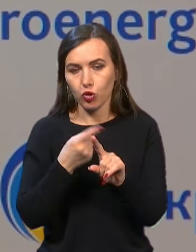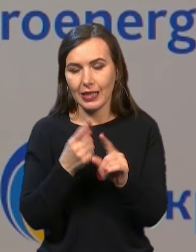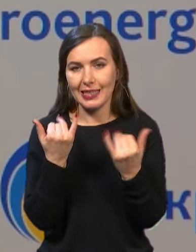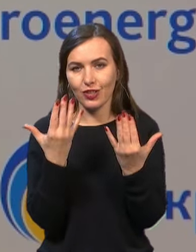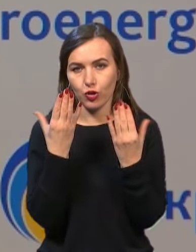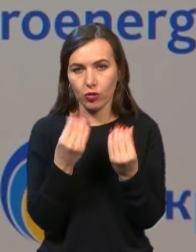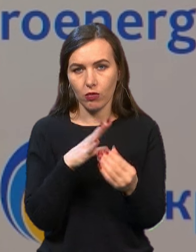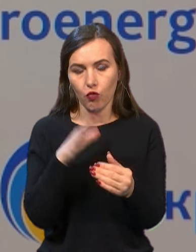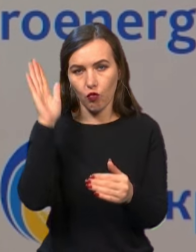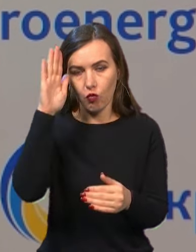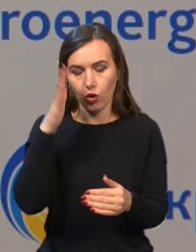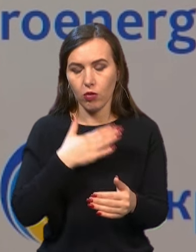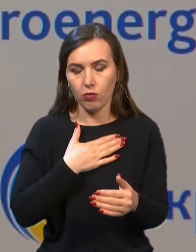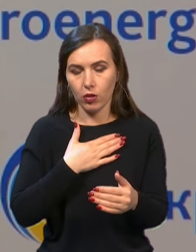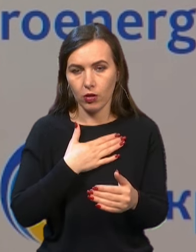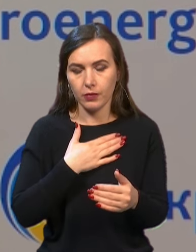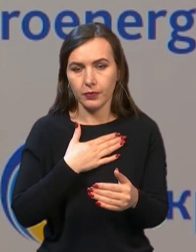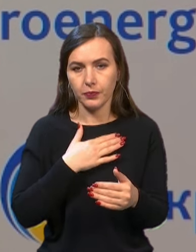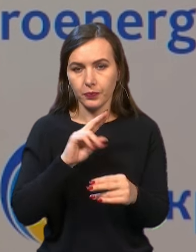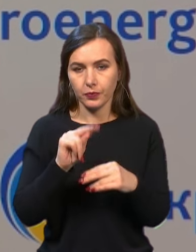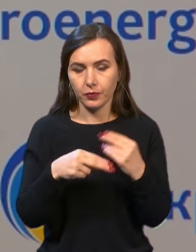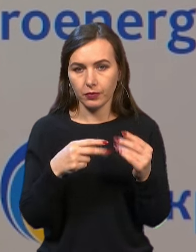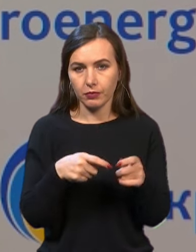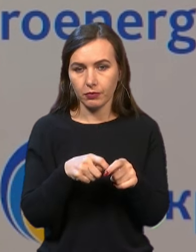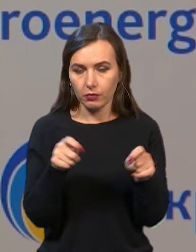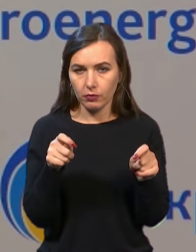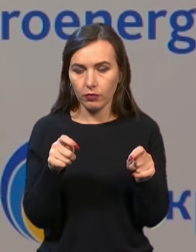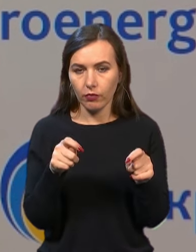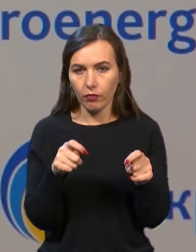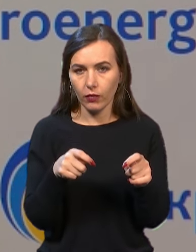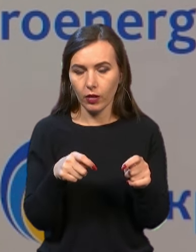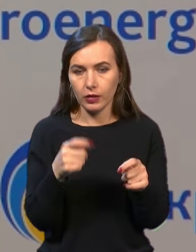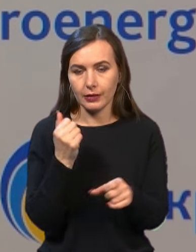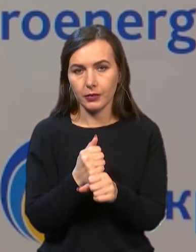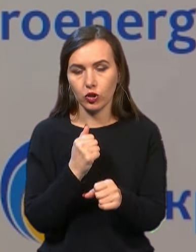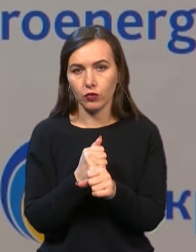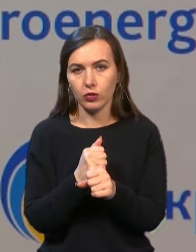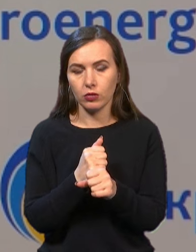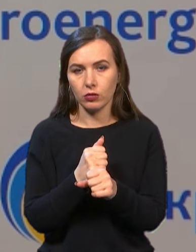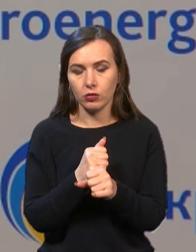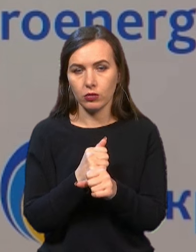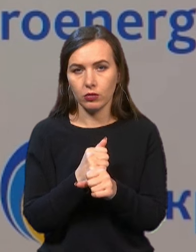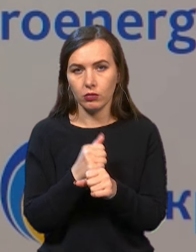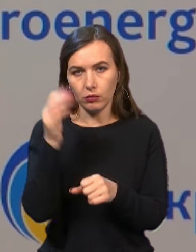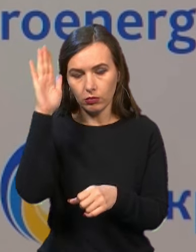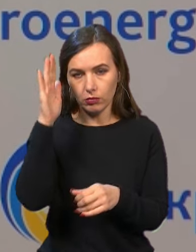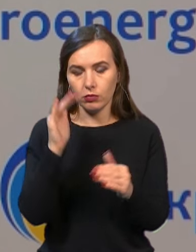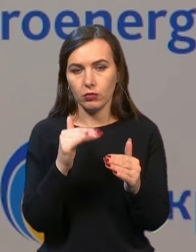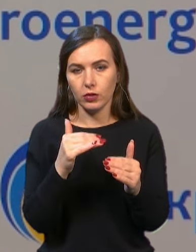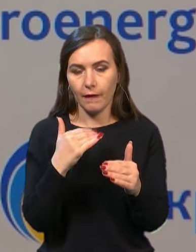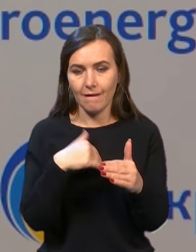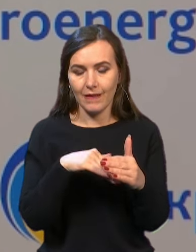Сьогоднішній день воду ми пропускаємо через затвори, піднімаючи затвори, спрацьовуючи воду в нижнє,